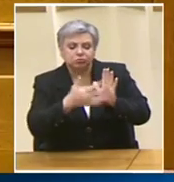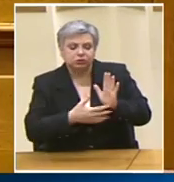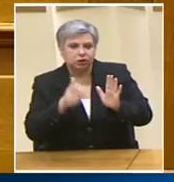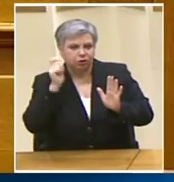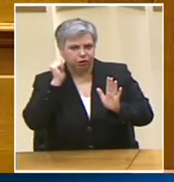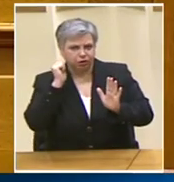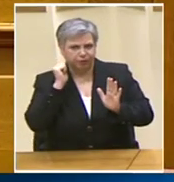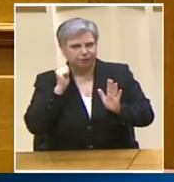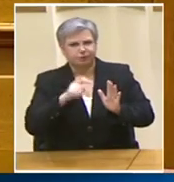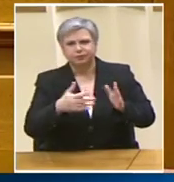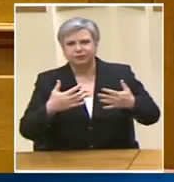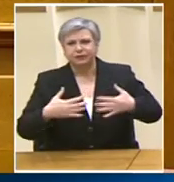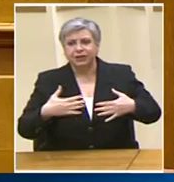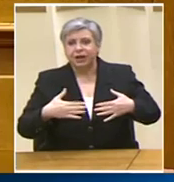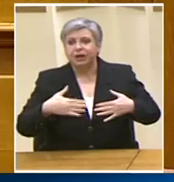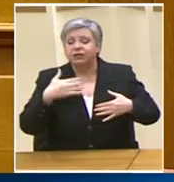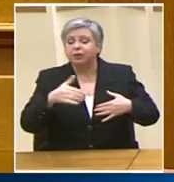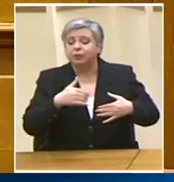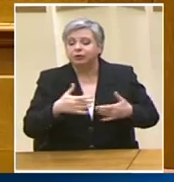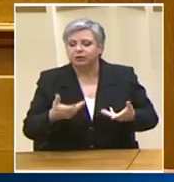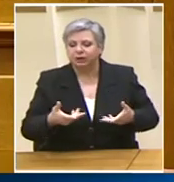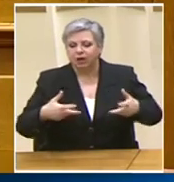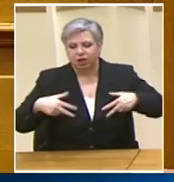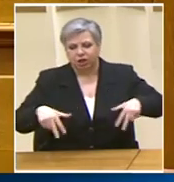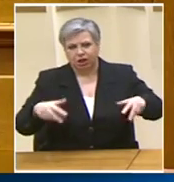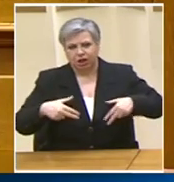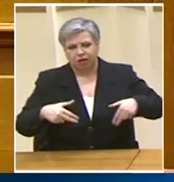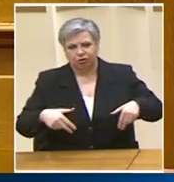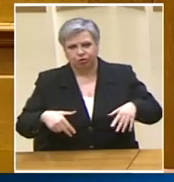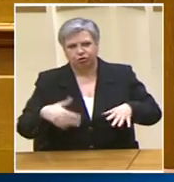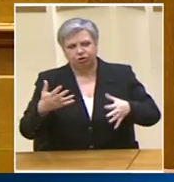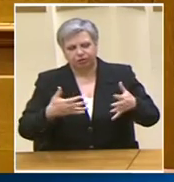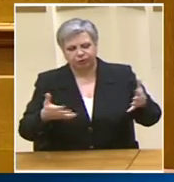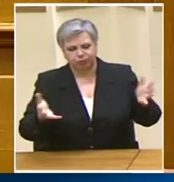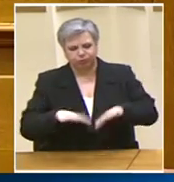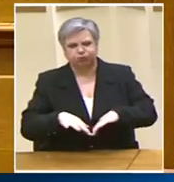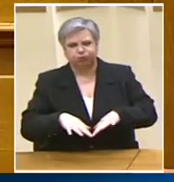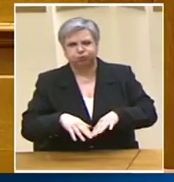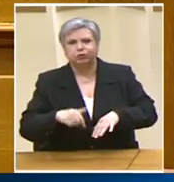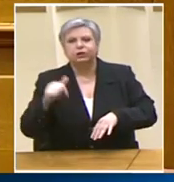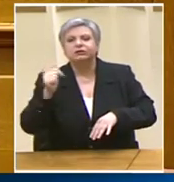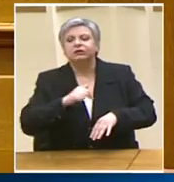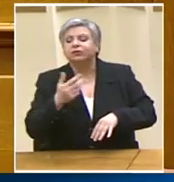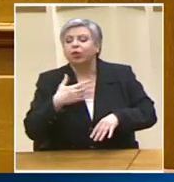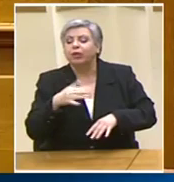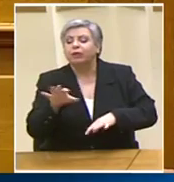άλωση του κρατικού μηχανισμού με στελέχη από το Μητρό Κομματικών Στελεχών της Νέας Δημοκρατίας